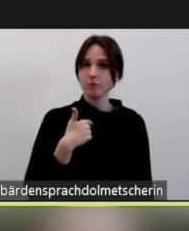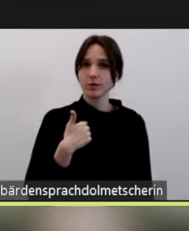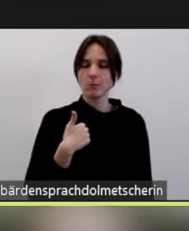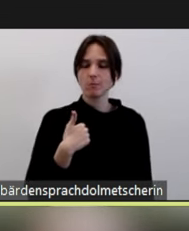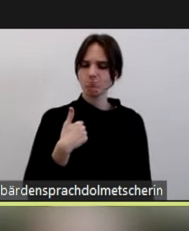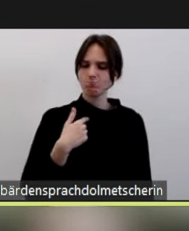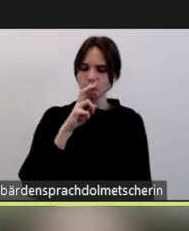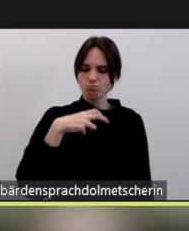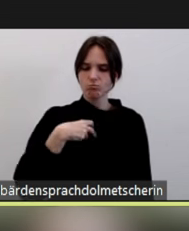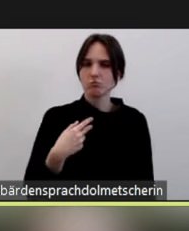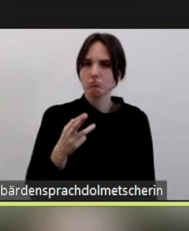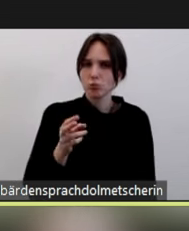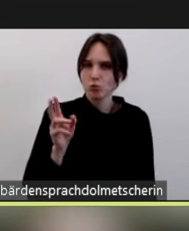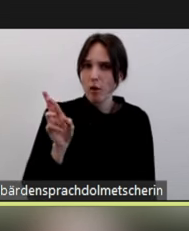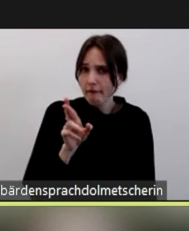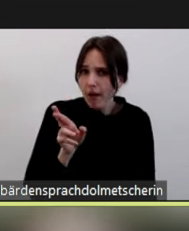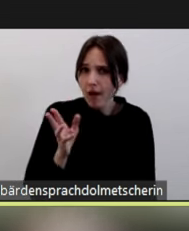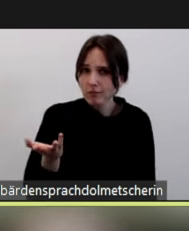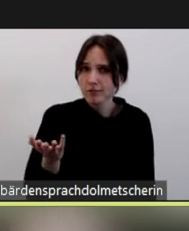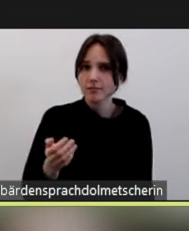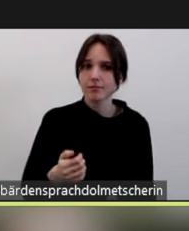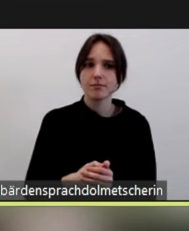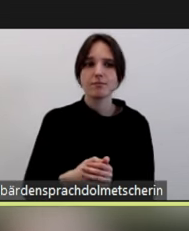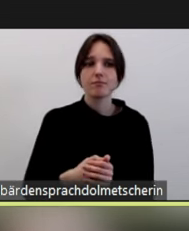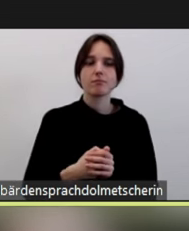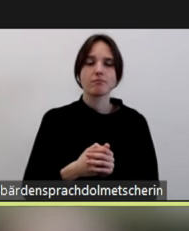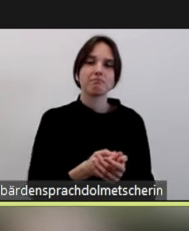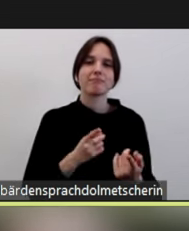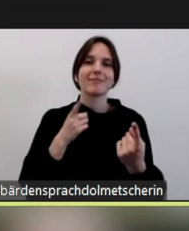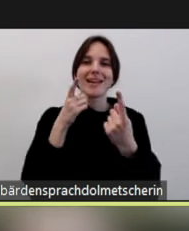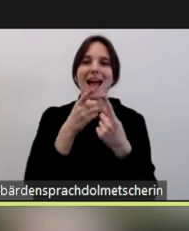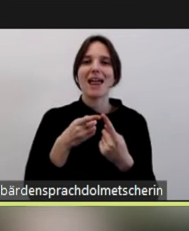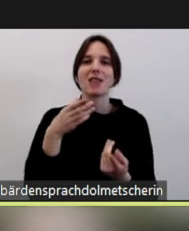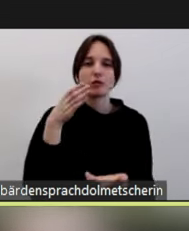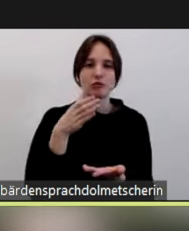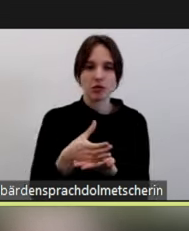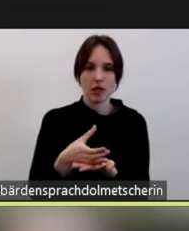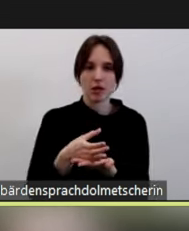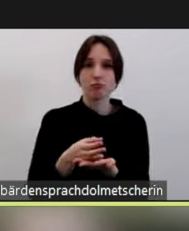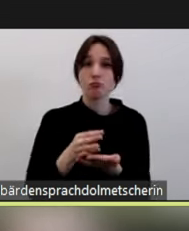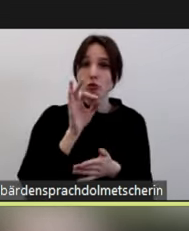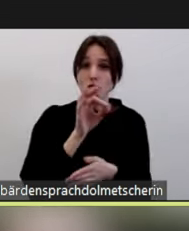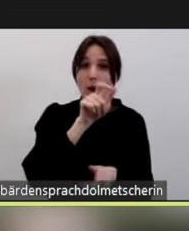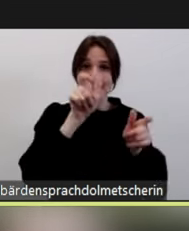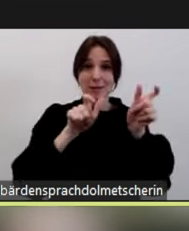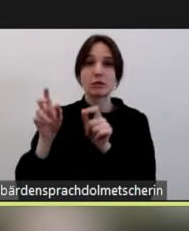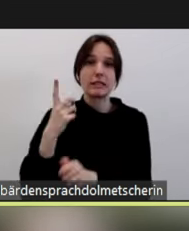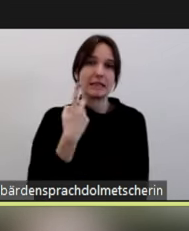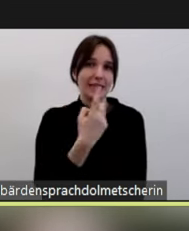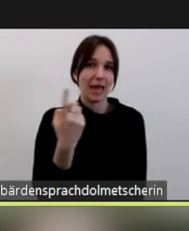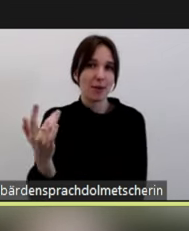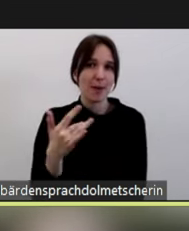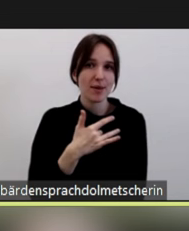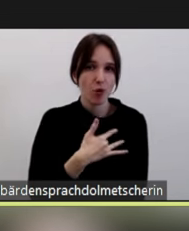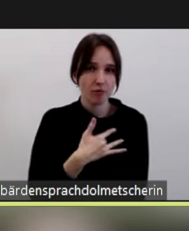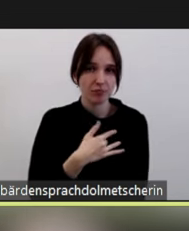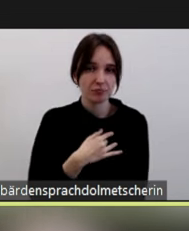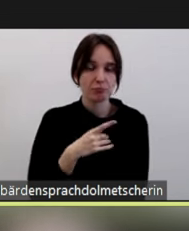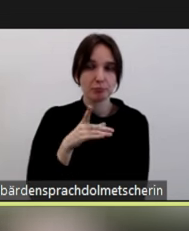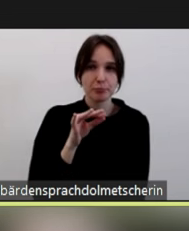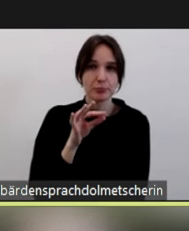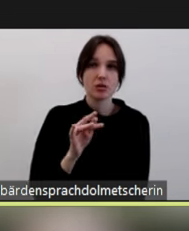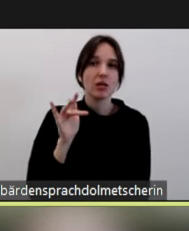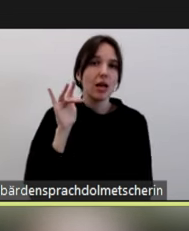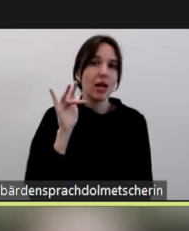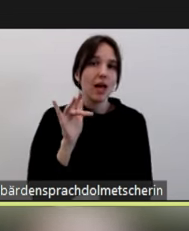Meldestelle oder auch in der Fachstelle als Anlaufstelle und Unterstützungsnetzwerk für betroffene Menschen, also Menschen, die von antifeministischen